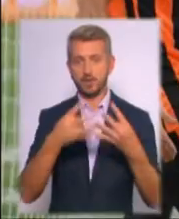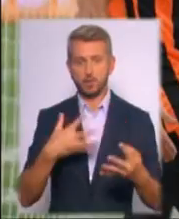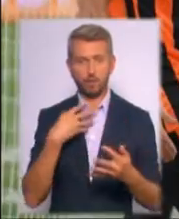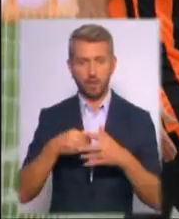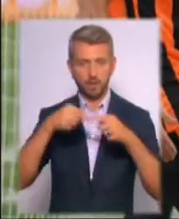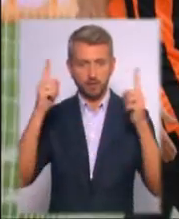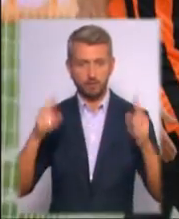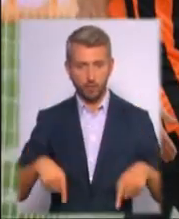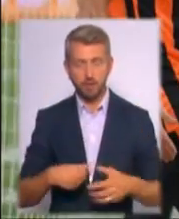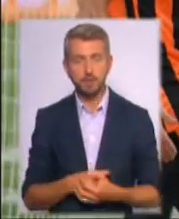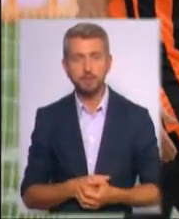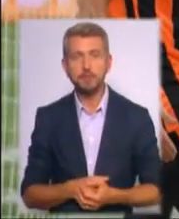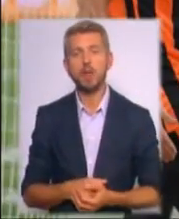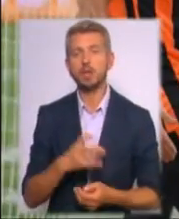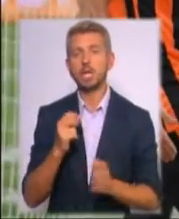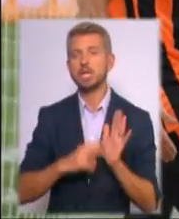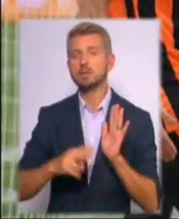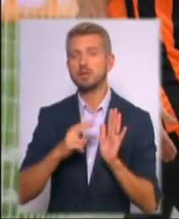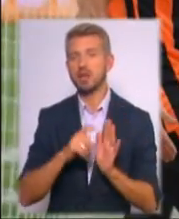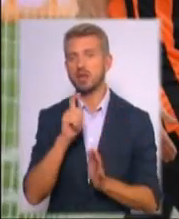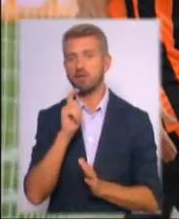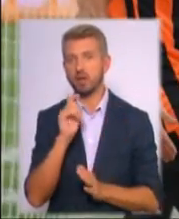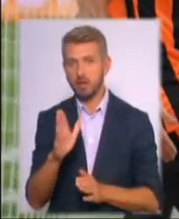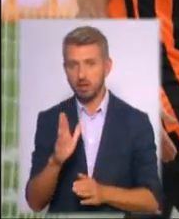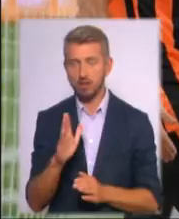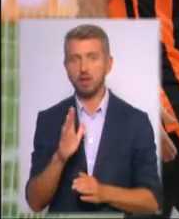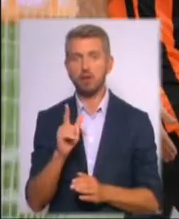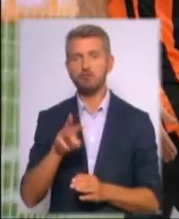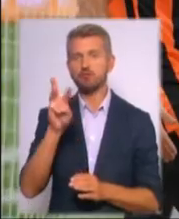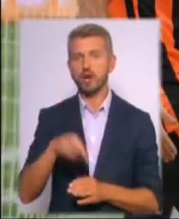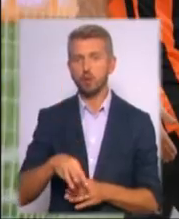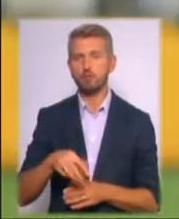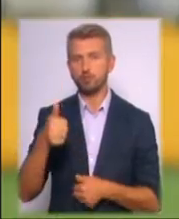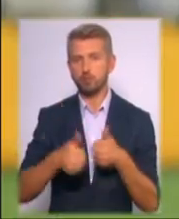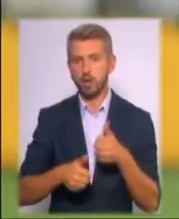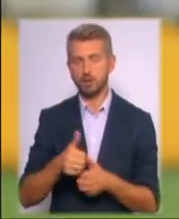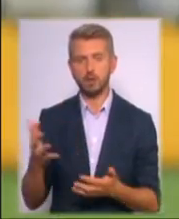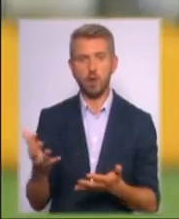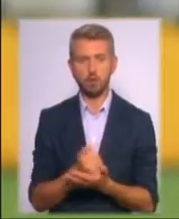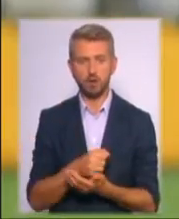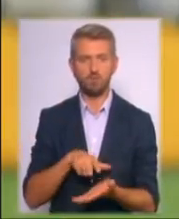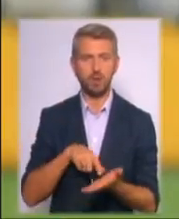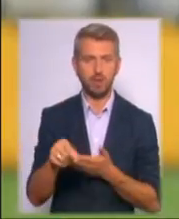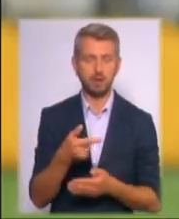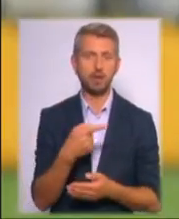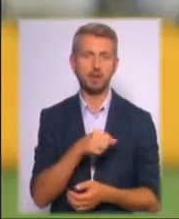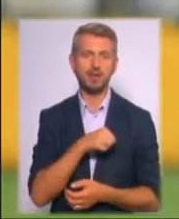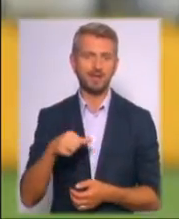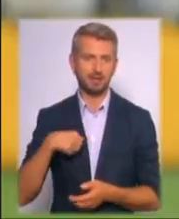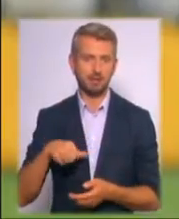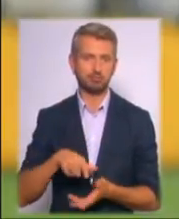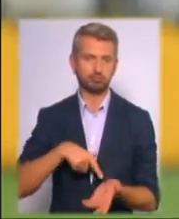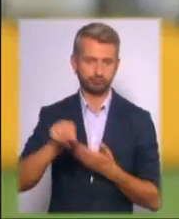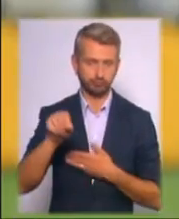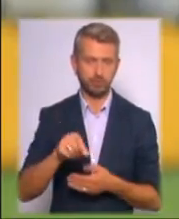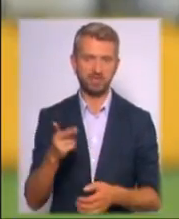Атамах. На 70-тій хвилині Марлос у штрафному суперника заробив пенальті, який сам впевнено і реалізував 2-0.